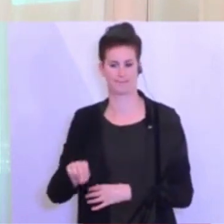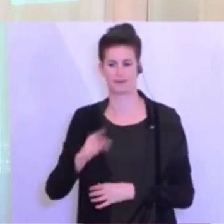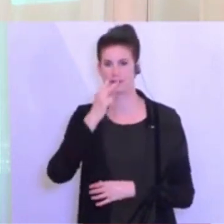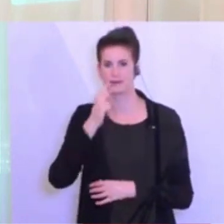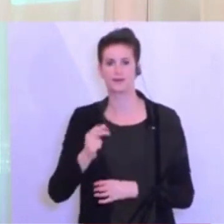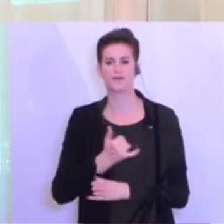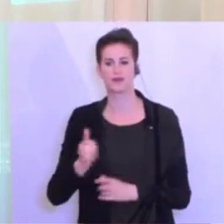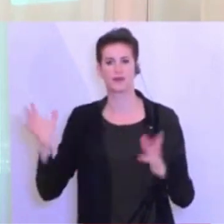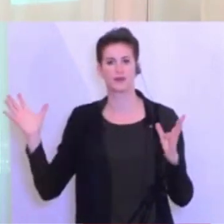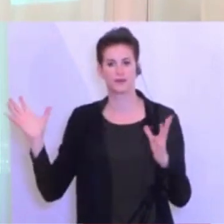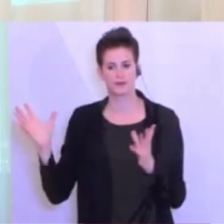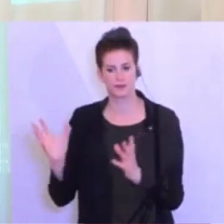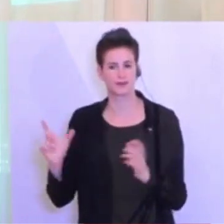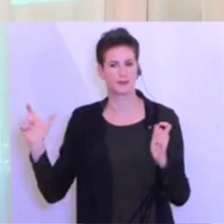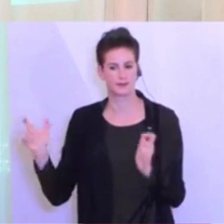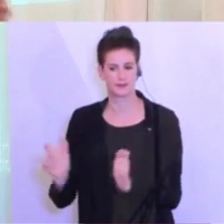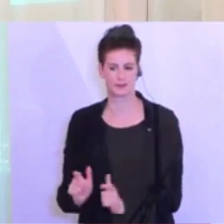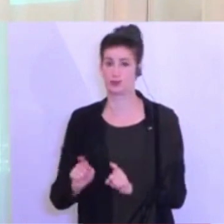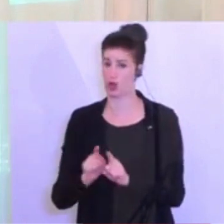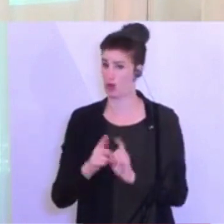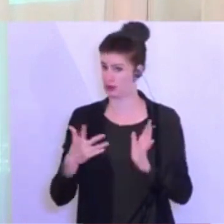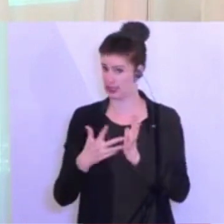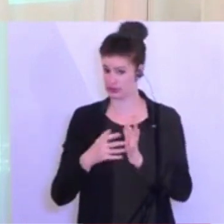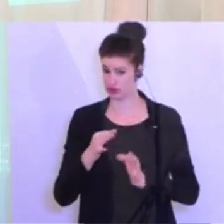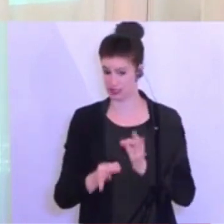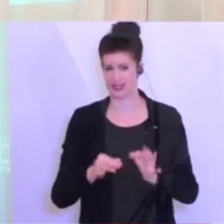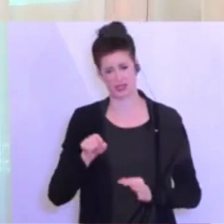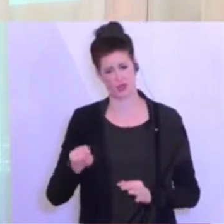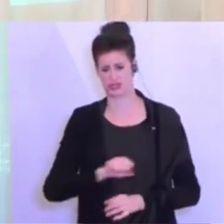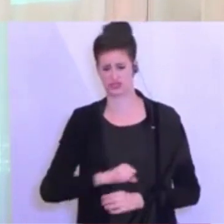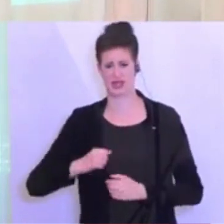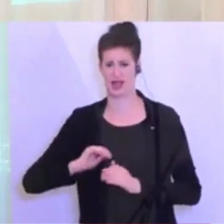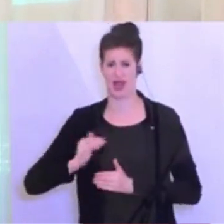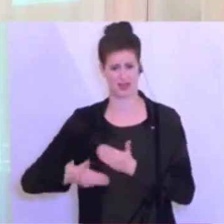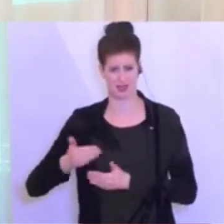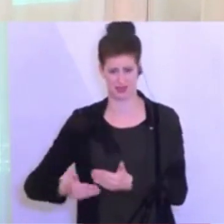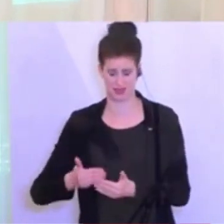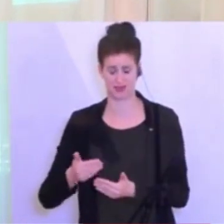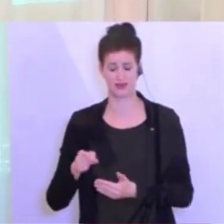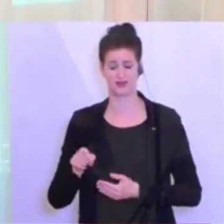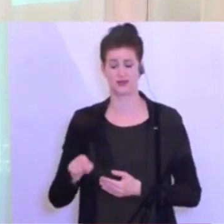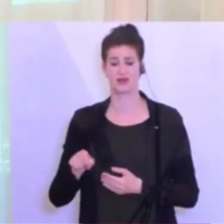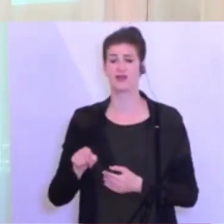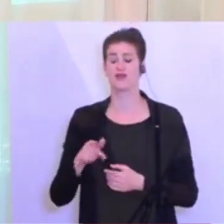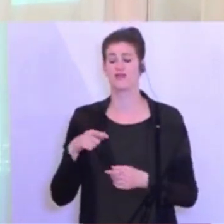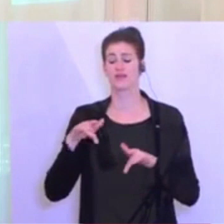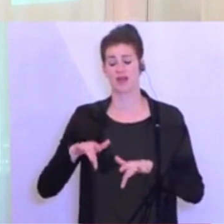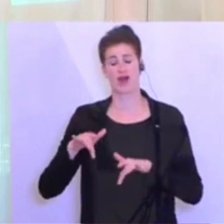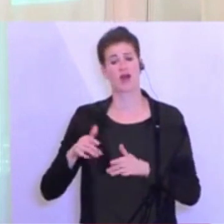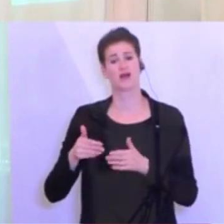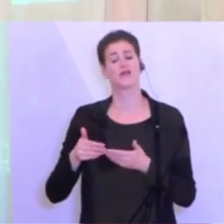zu offensiver Teststrategie, sehr, sehr schnellen Testungen mit schnellen Testergebnissen. haben da sehr kurzfristige